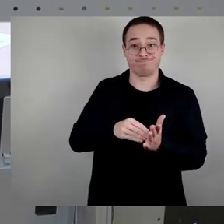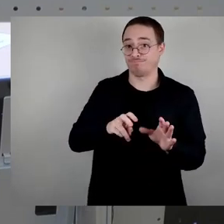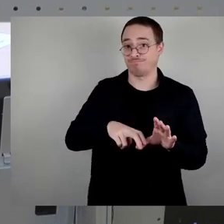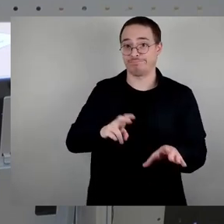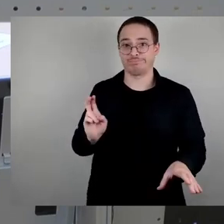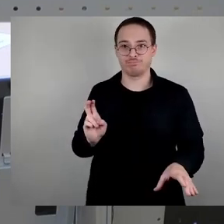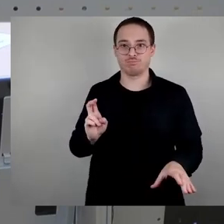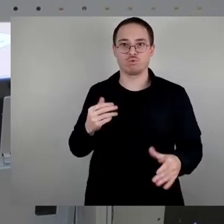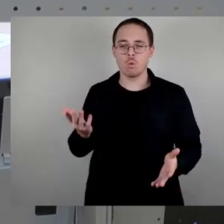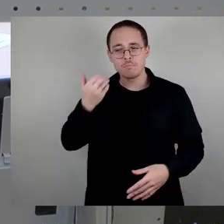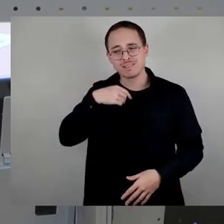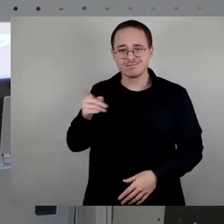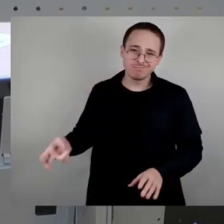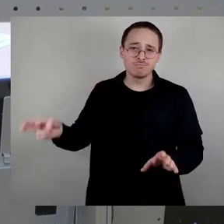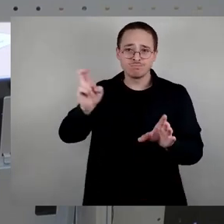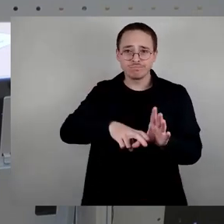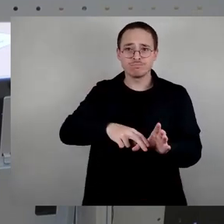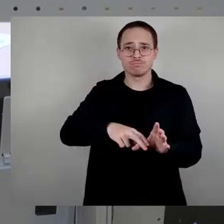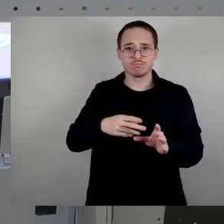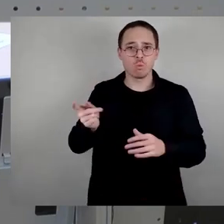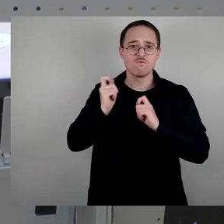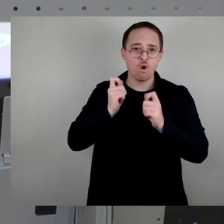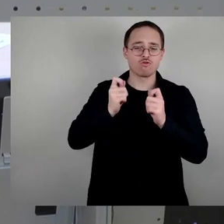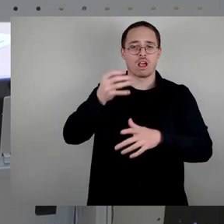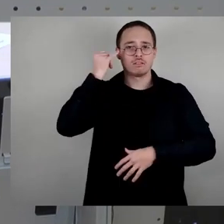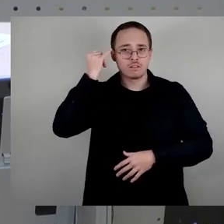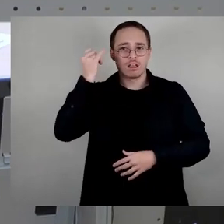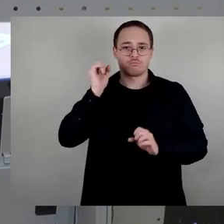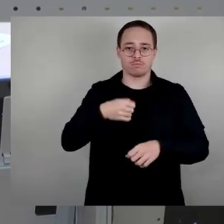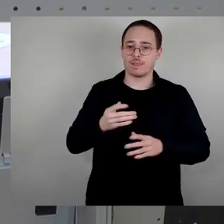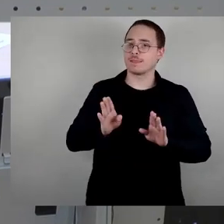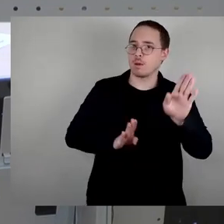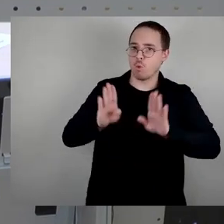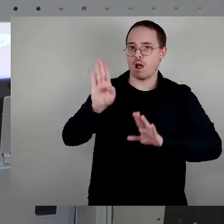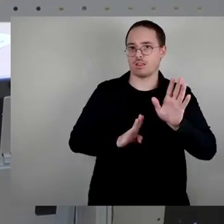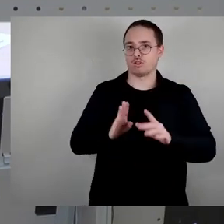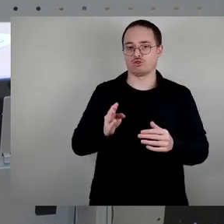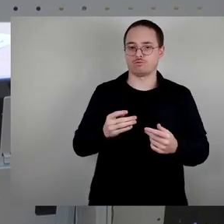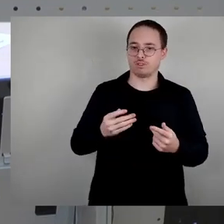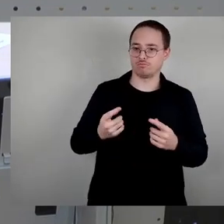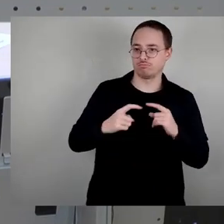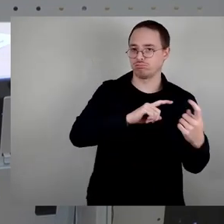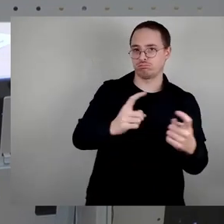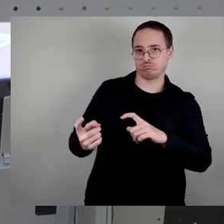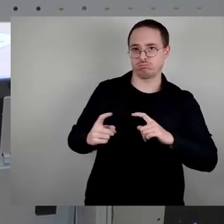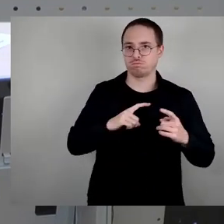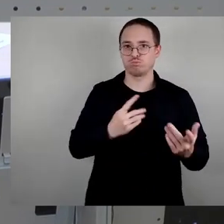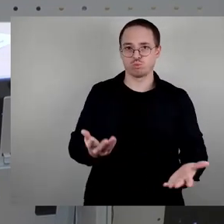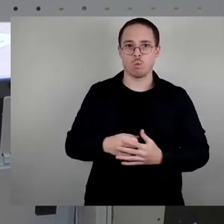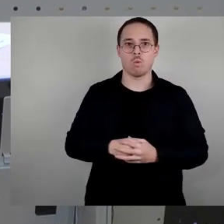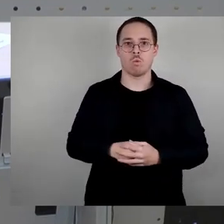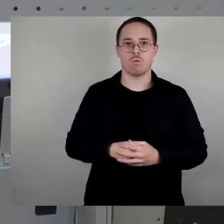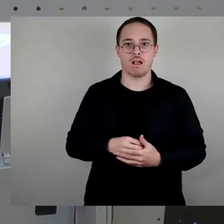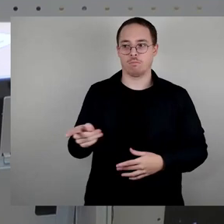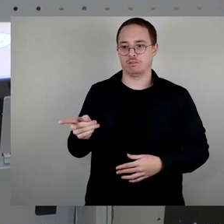Kommen Sie mit Ihren Vorschlägen und Ideen, dann werden wir das demokratisch aushandeln. Vielleicht gibt es ja eine Mehrheit für die eine oder andere Idee, vielleicht auch nicht. Wenn Sie das allerdings in so einer Art und